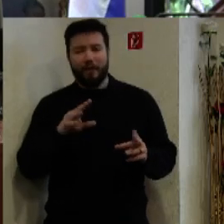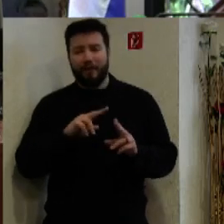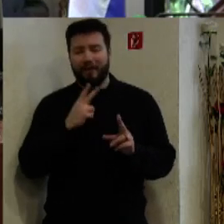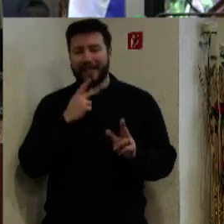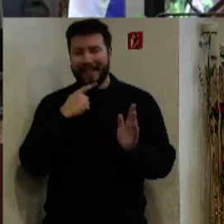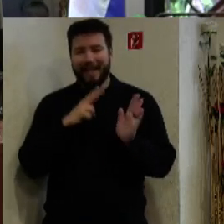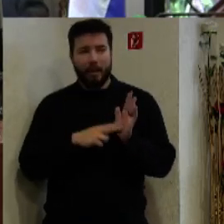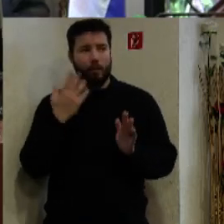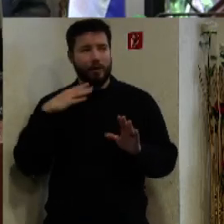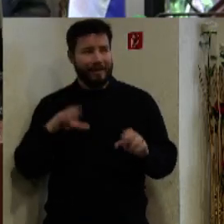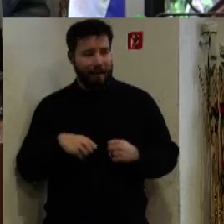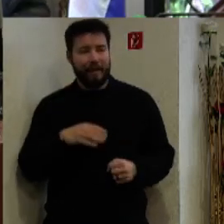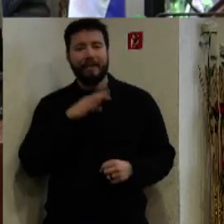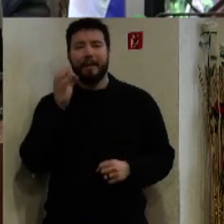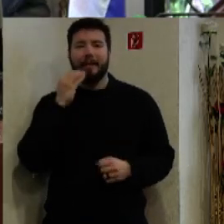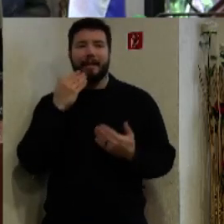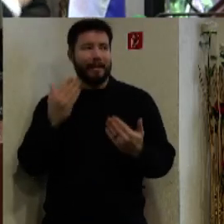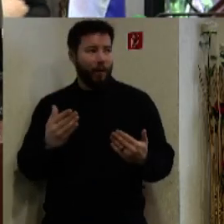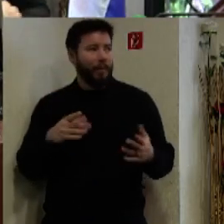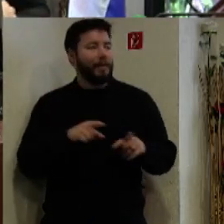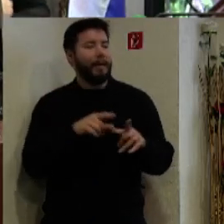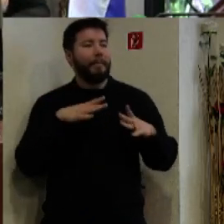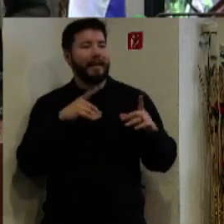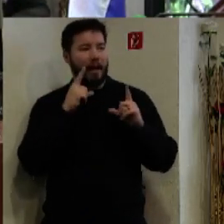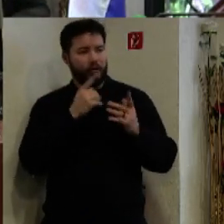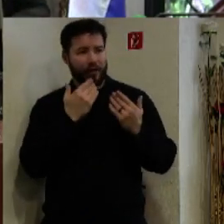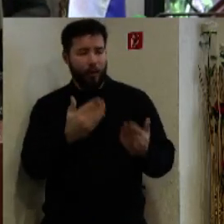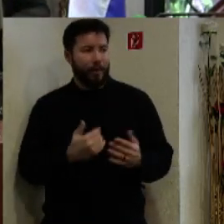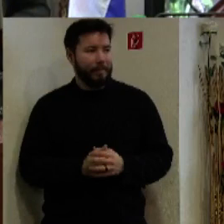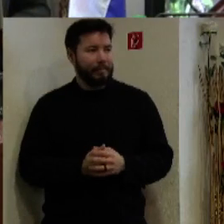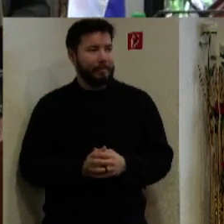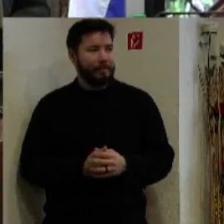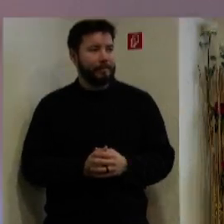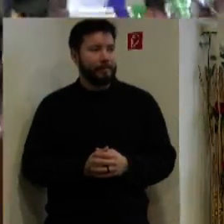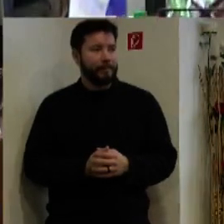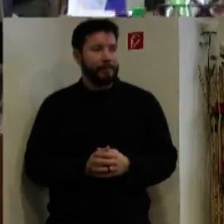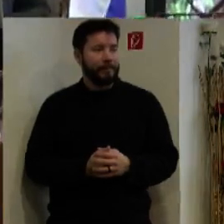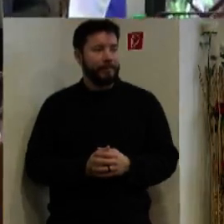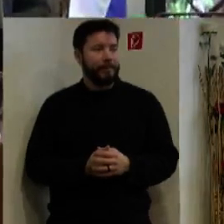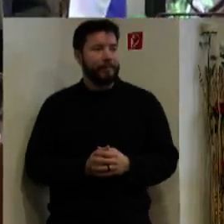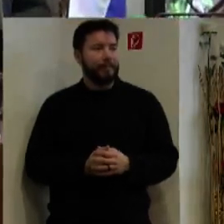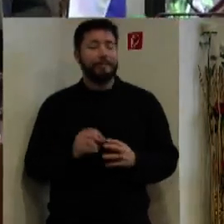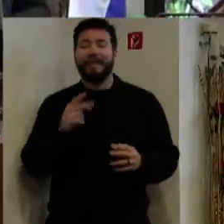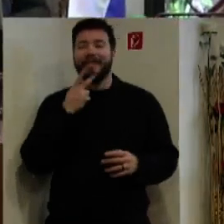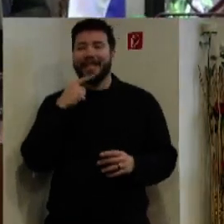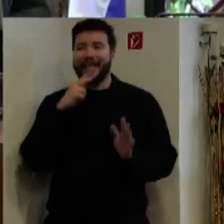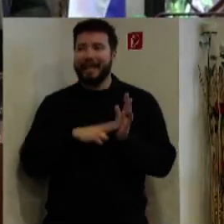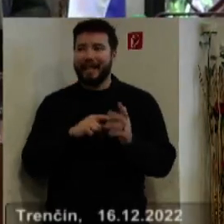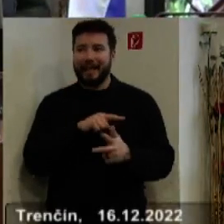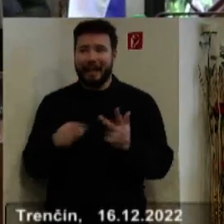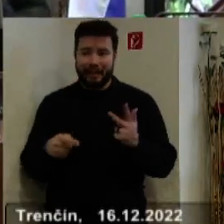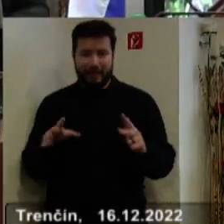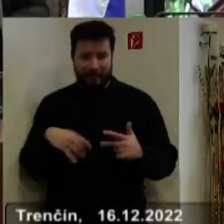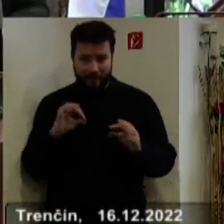školskému sme schválili. Veľmi pekne vám ďakujem. Ďakujem pánovi Hančinovi za predloženie všetkých troch väzeniek a prejdeme k bodu číslo